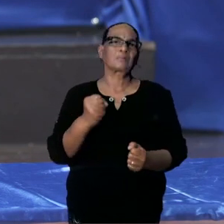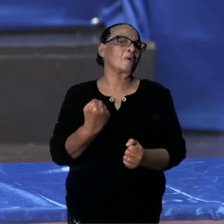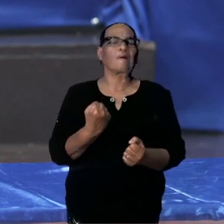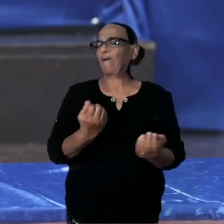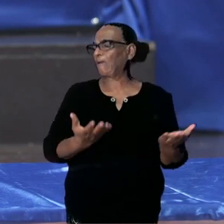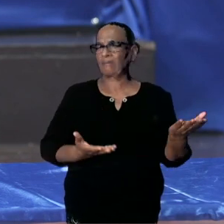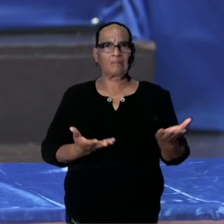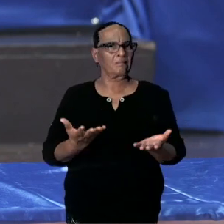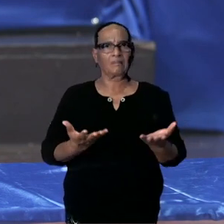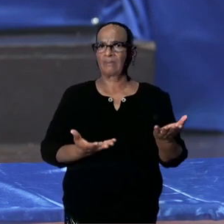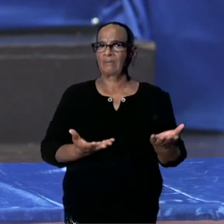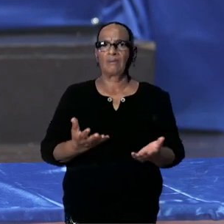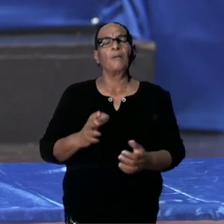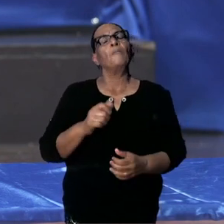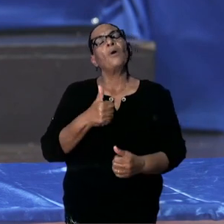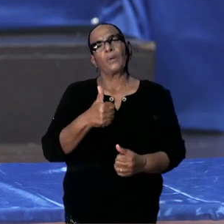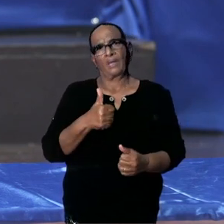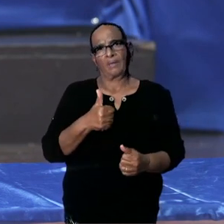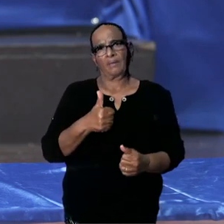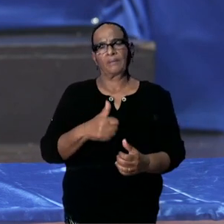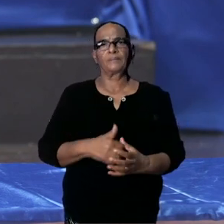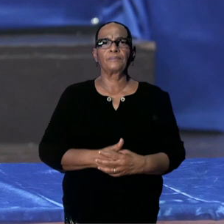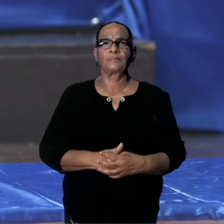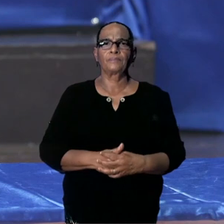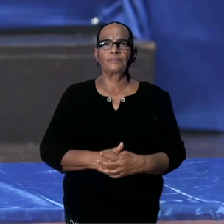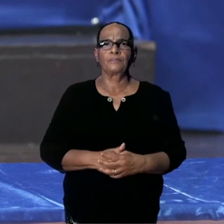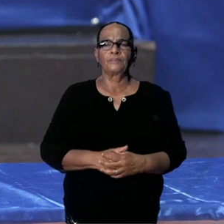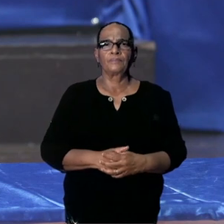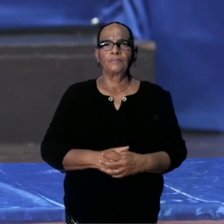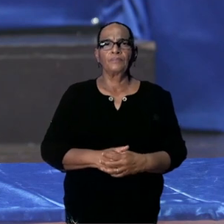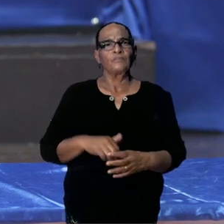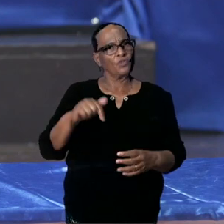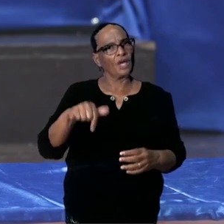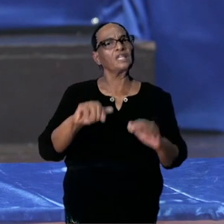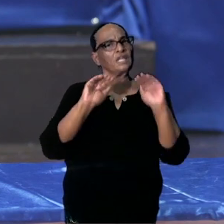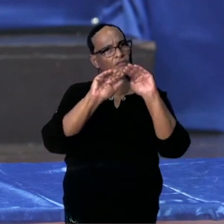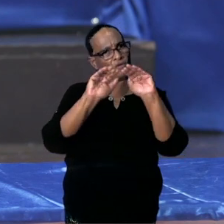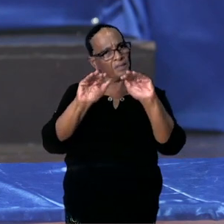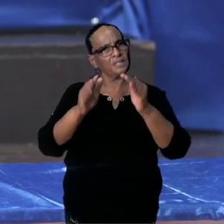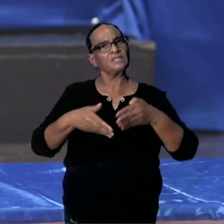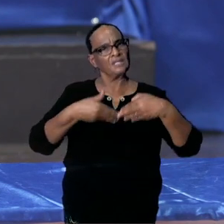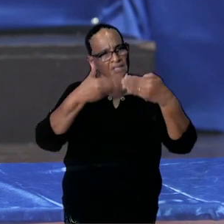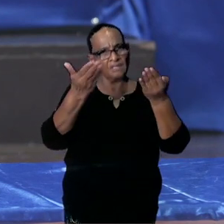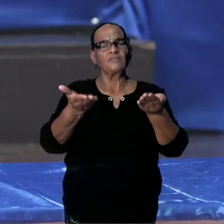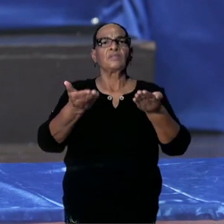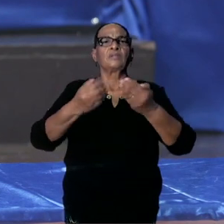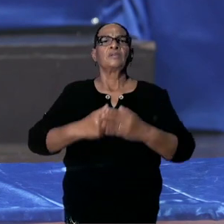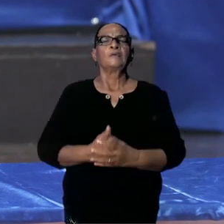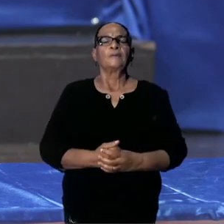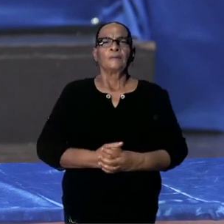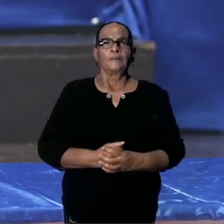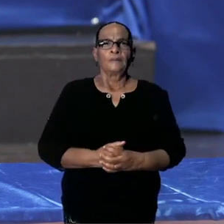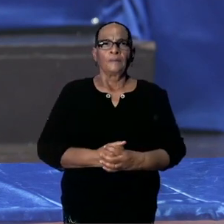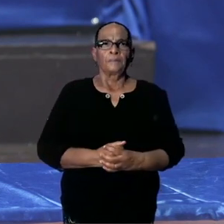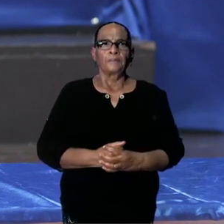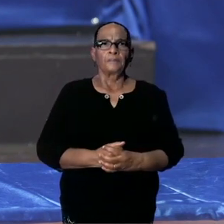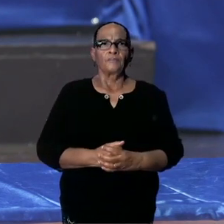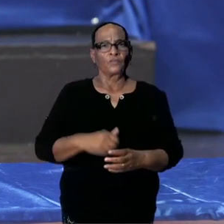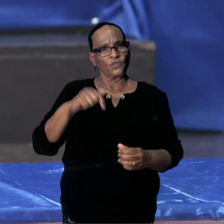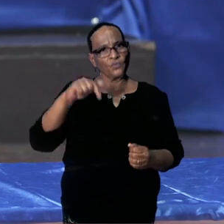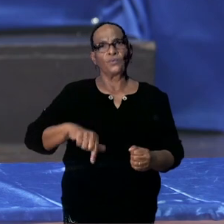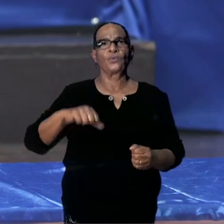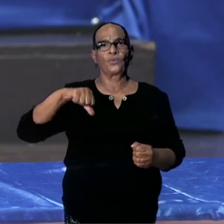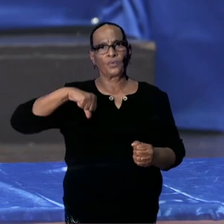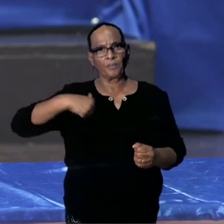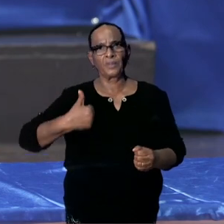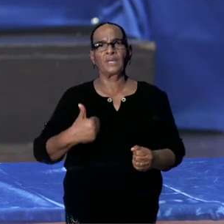of moet worden. Maar goed. Wij gaan u informeren. En laten we hier beginnen